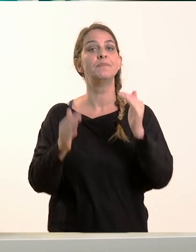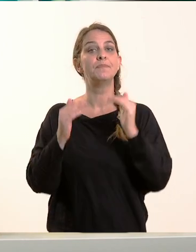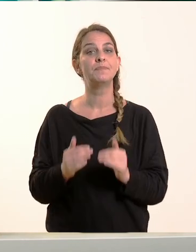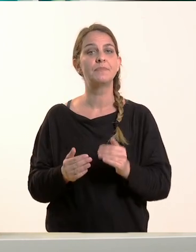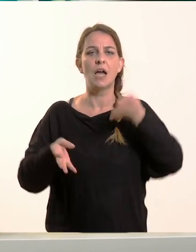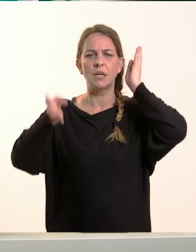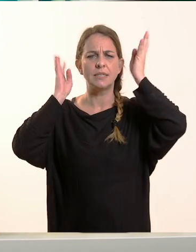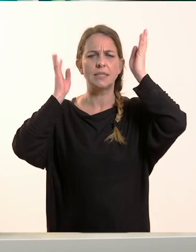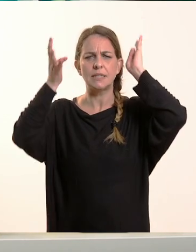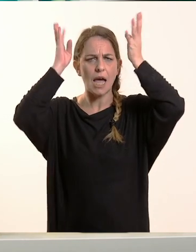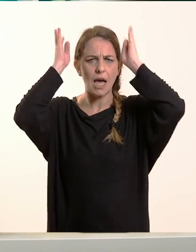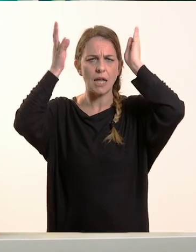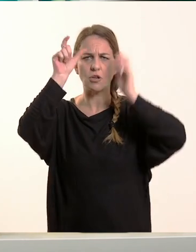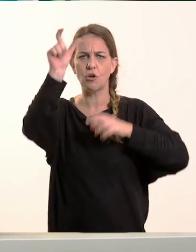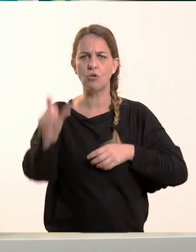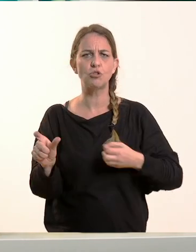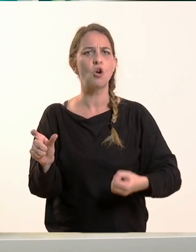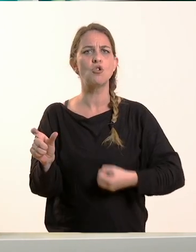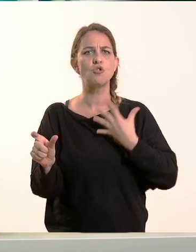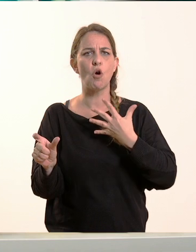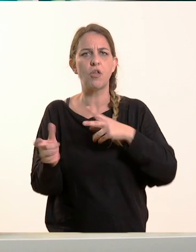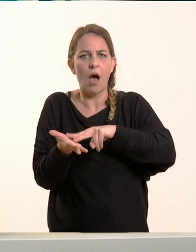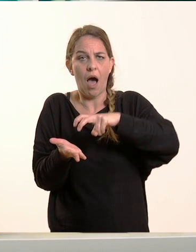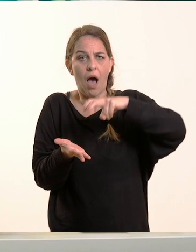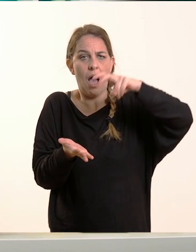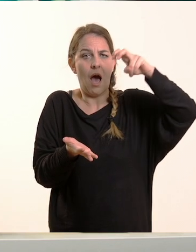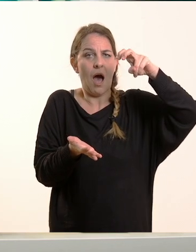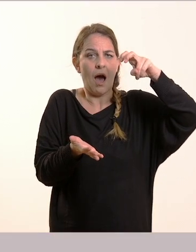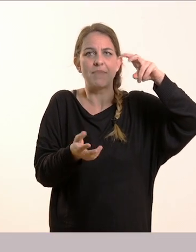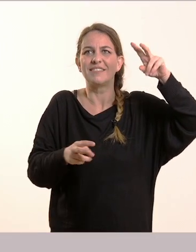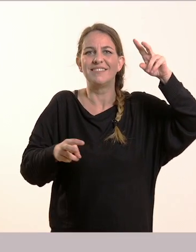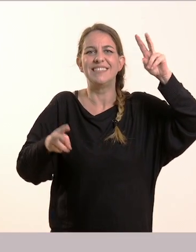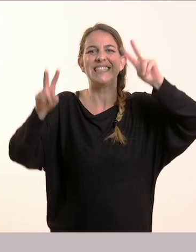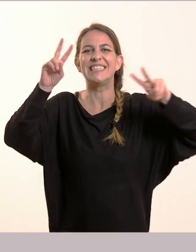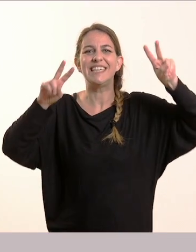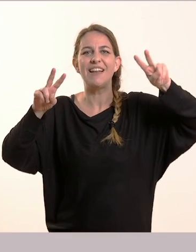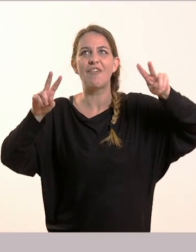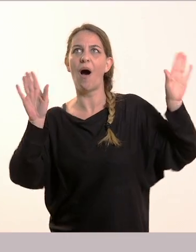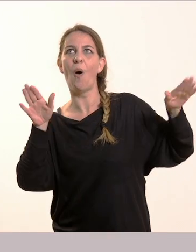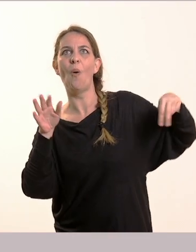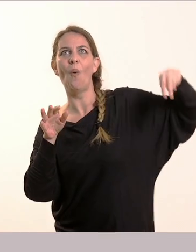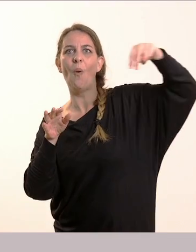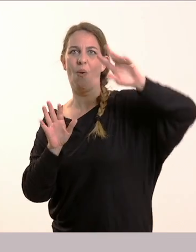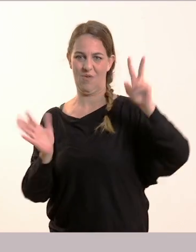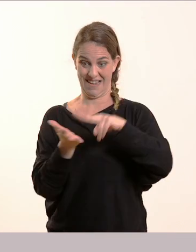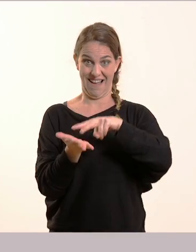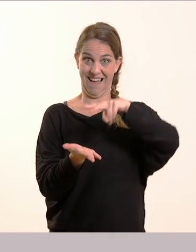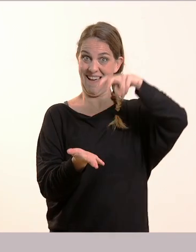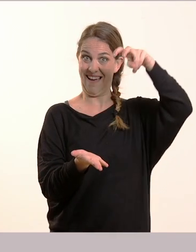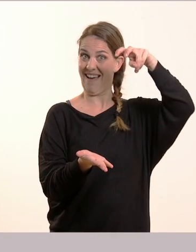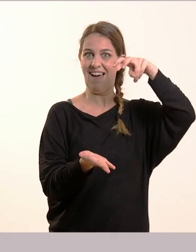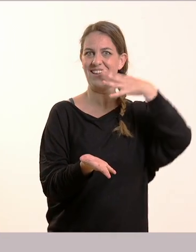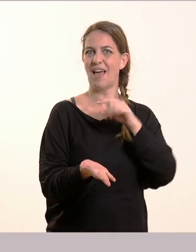στα σύννεφα. Μπορούμε να πετάξουμε στα σύννεφα. Όχι, αλλά γιατί ένιωσε σαν να πετά στα σύννεφα. Για σκεφτείτε,